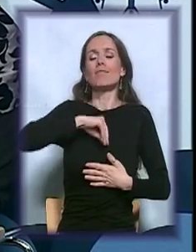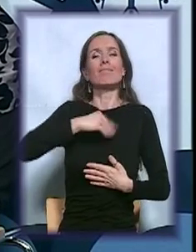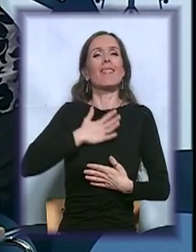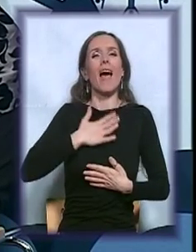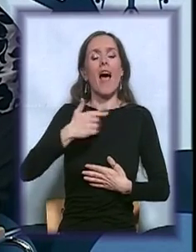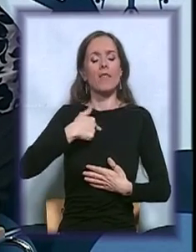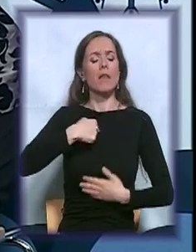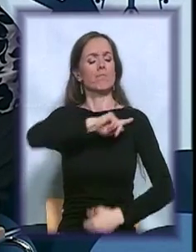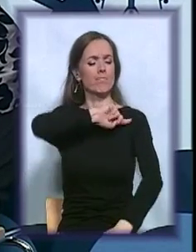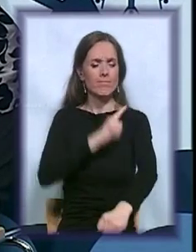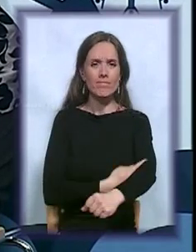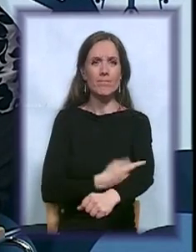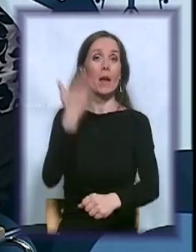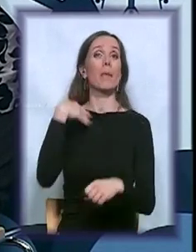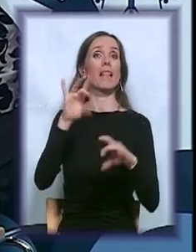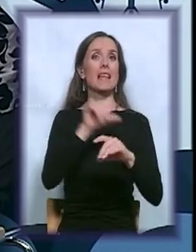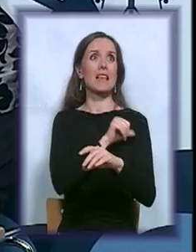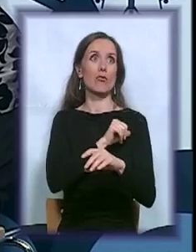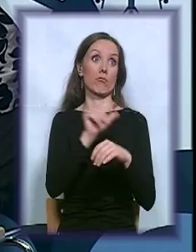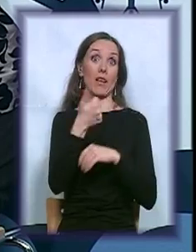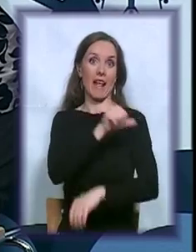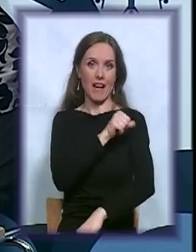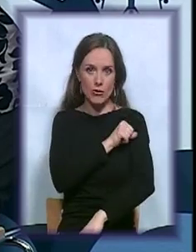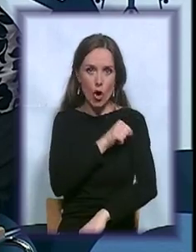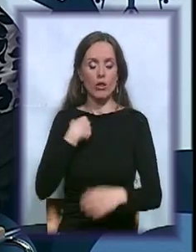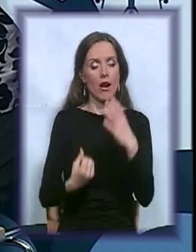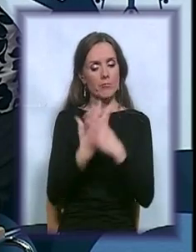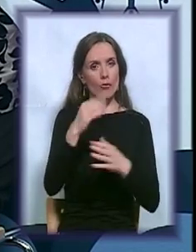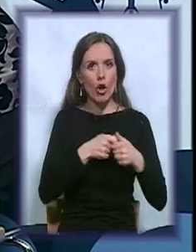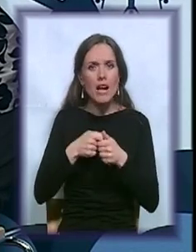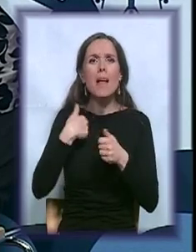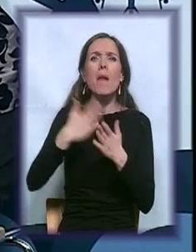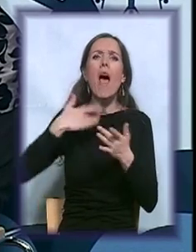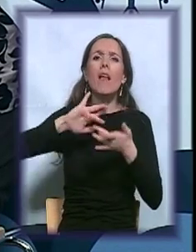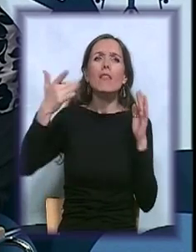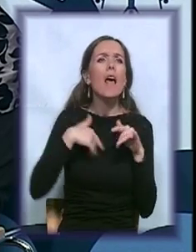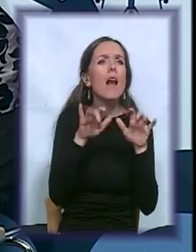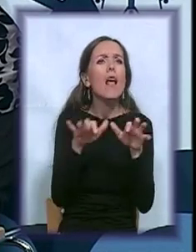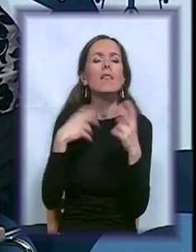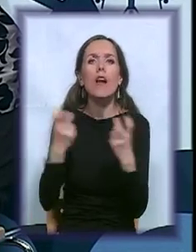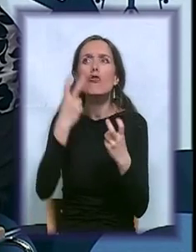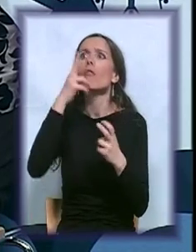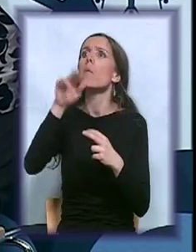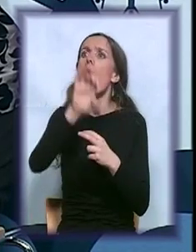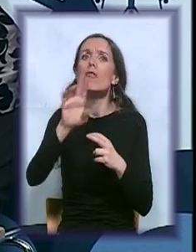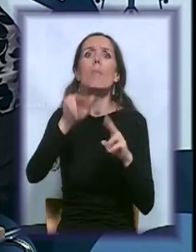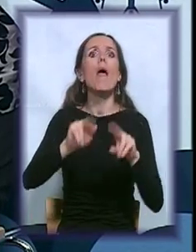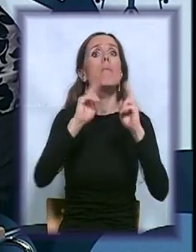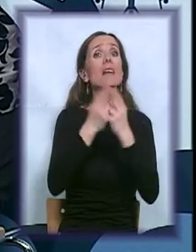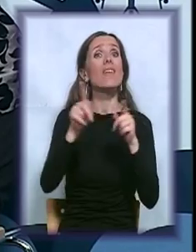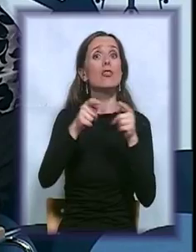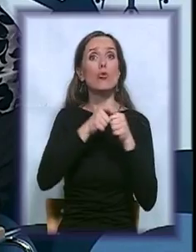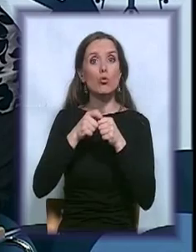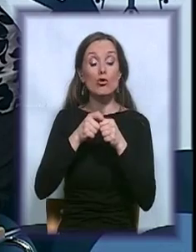već 11 godina, osnovala sam udruženje. Išla sam malo na internet, vidjela sam da postoje u Evropi, u svetu. I čak posle godinu danas su me